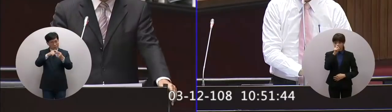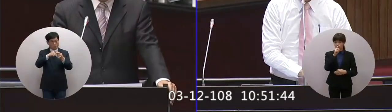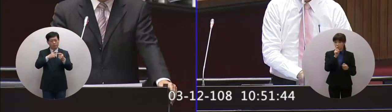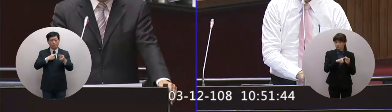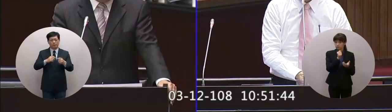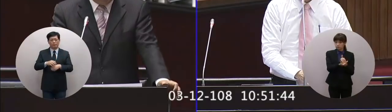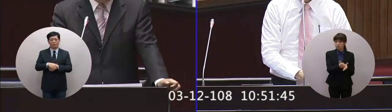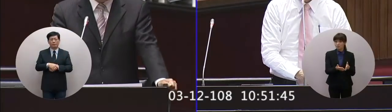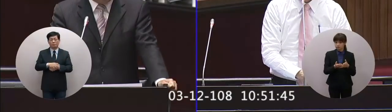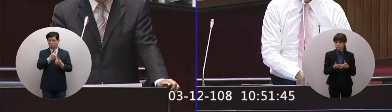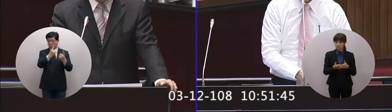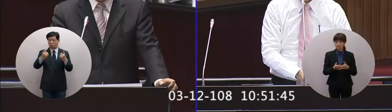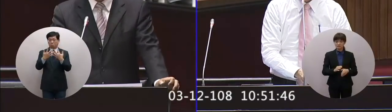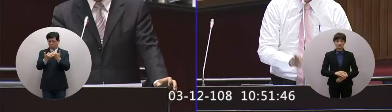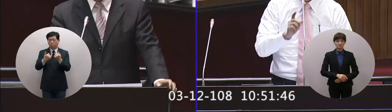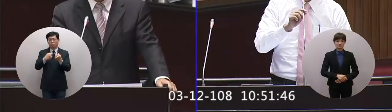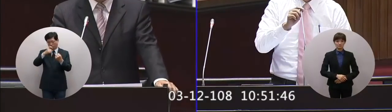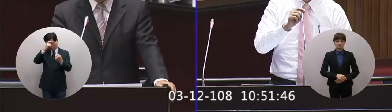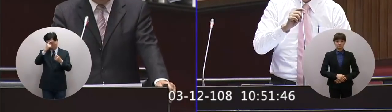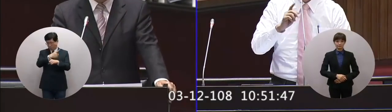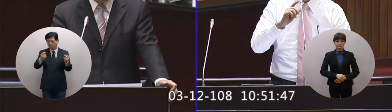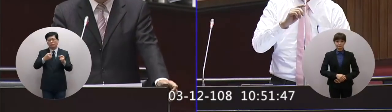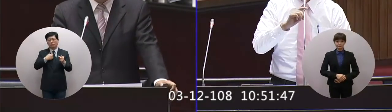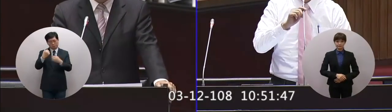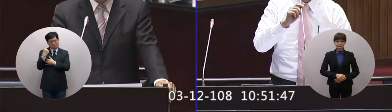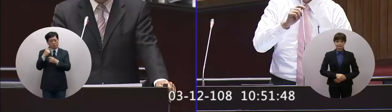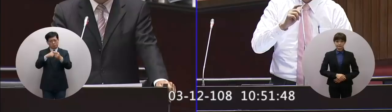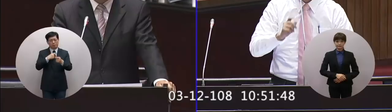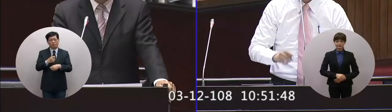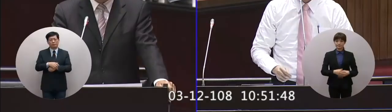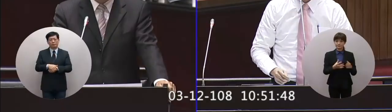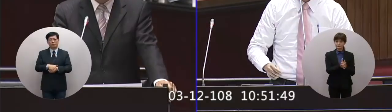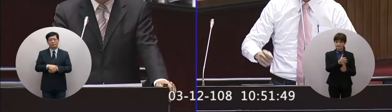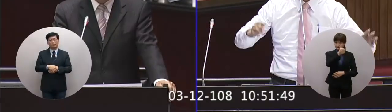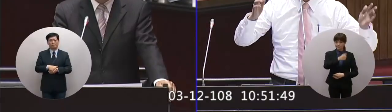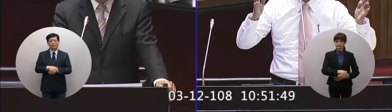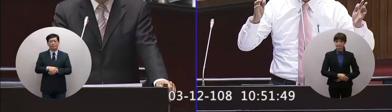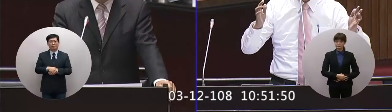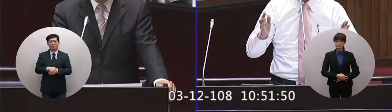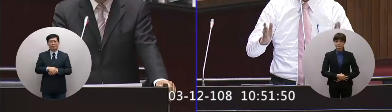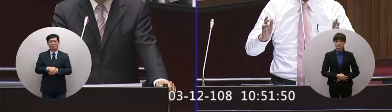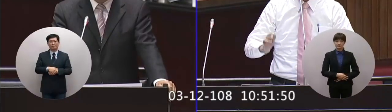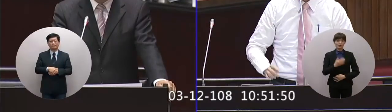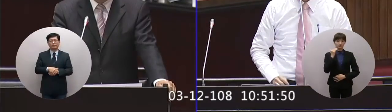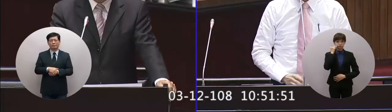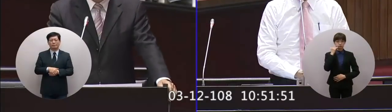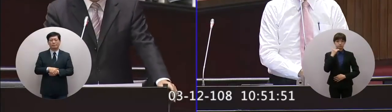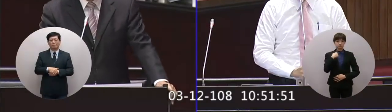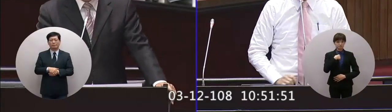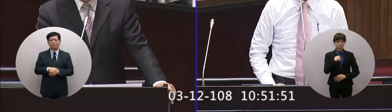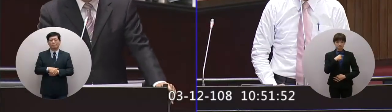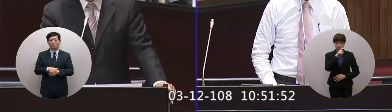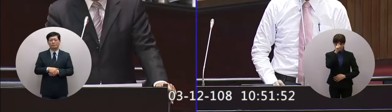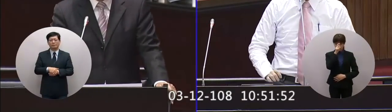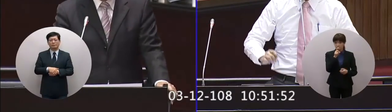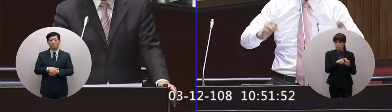息傳達到每一個學生我想這個努力的目標本來就應該做部長如果我們要求我們要